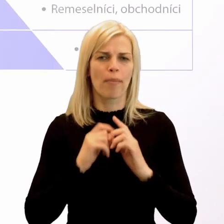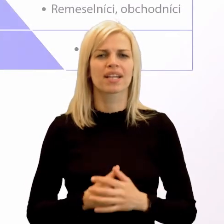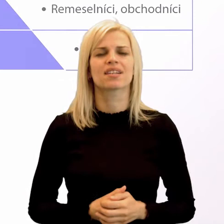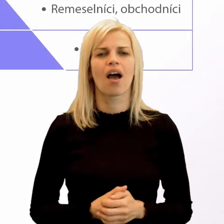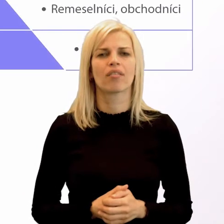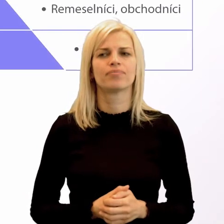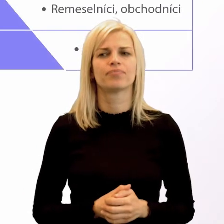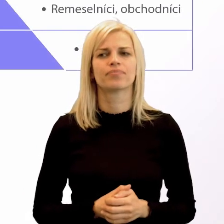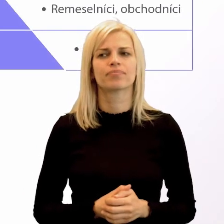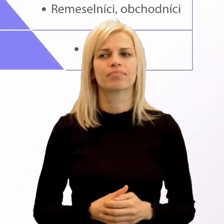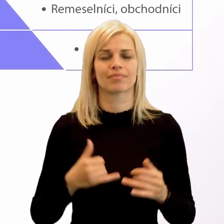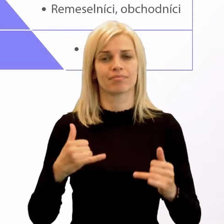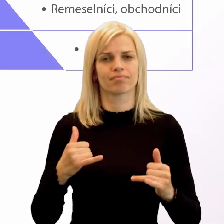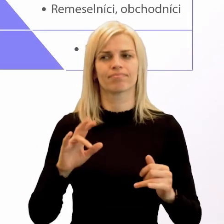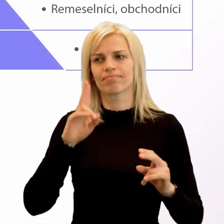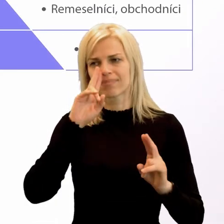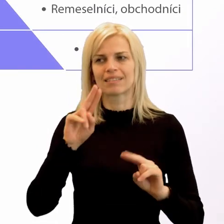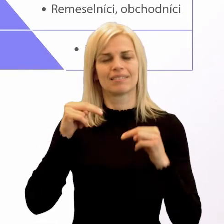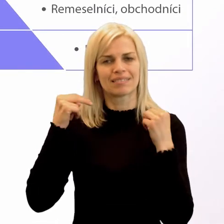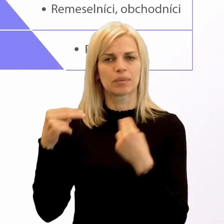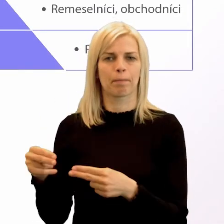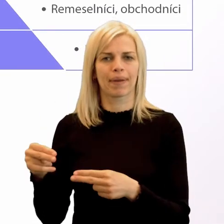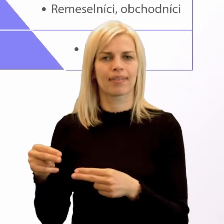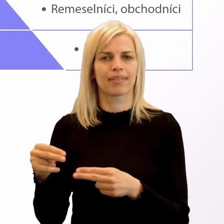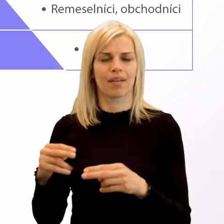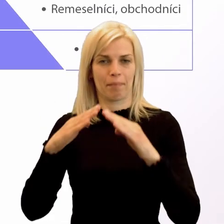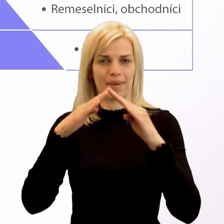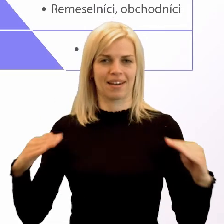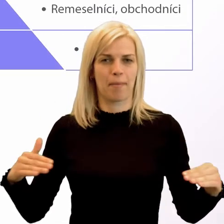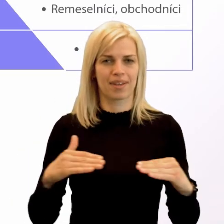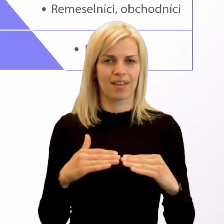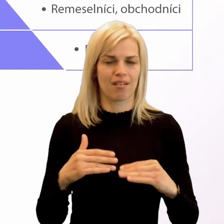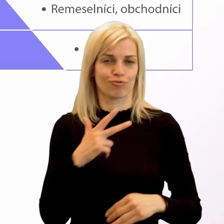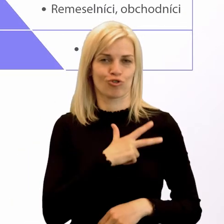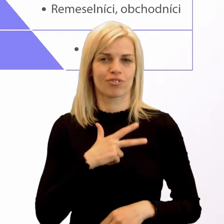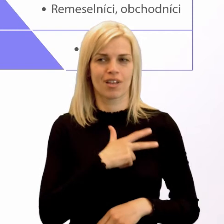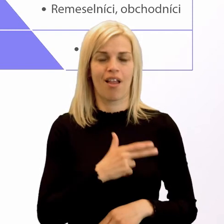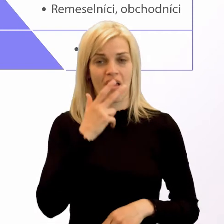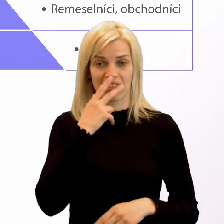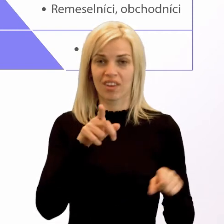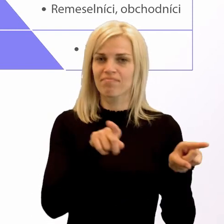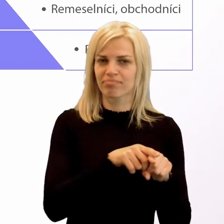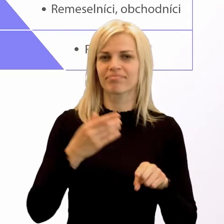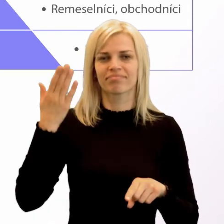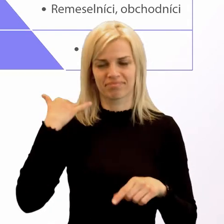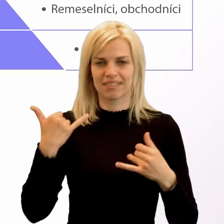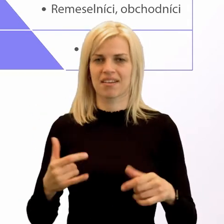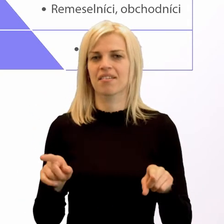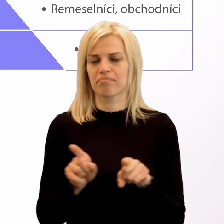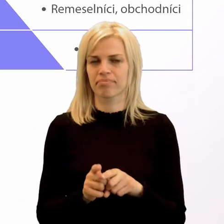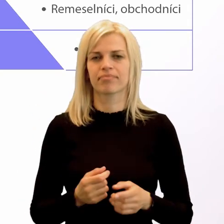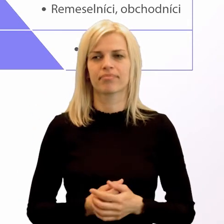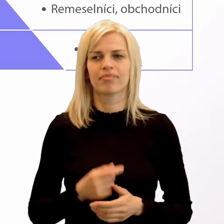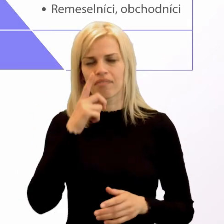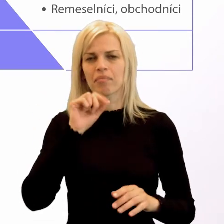Premietneme si to na sociálnej pyramíde. Vidíme, že sa príliš nelíši. Aj tu vidíme panovníka,